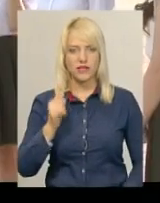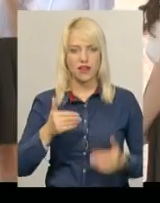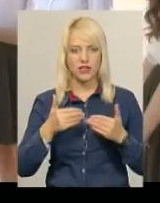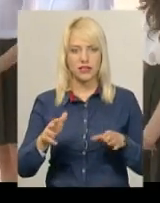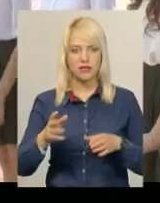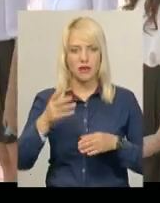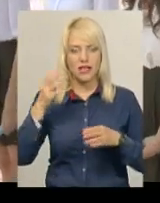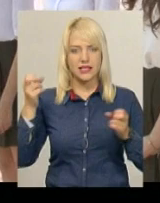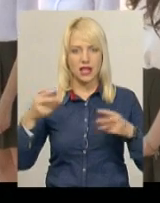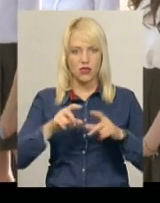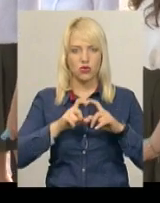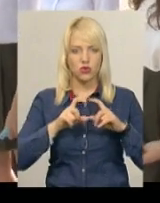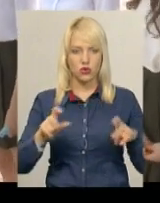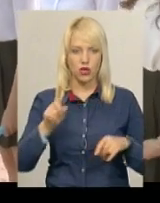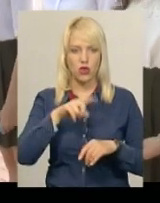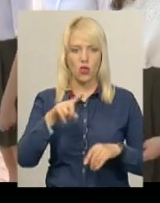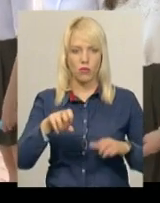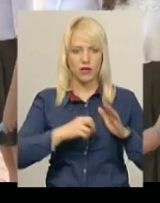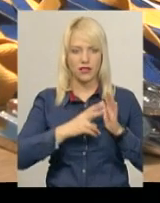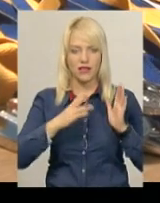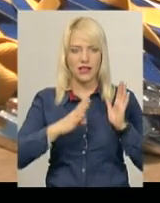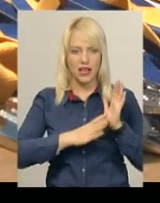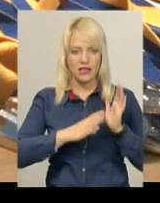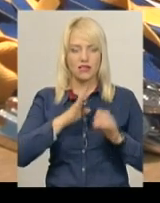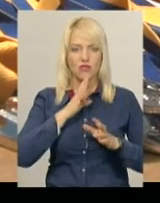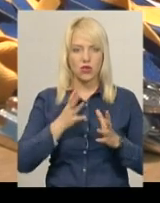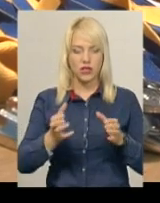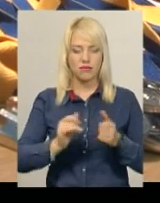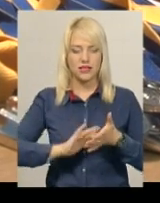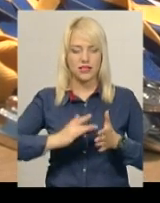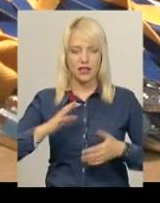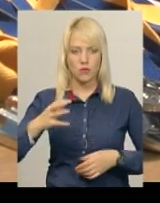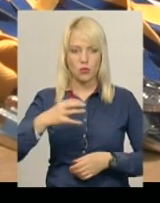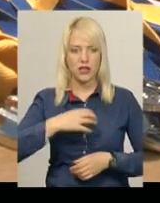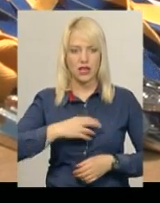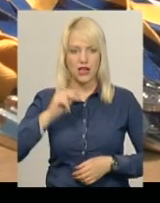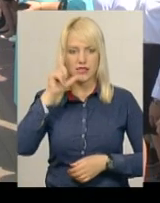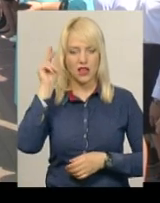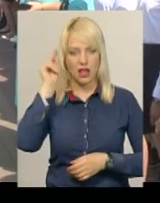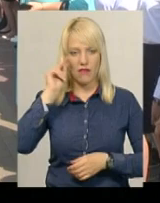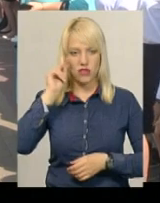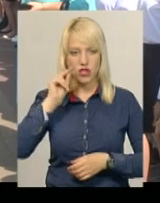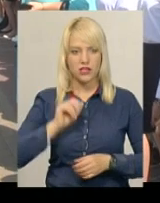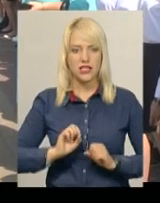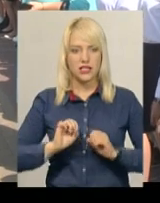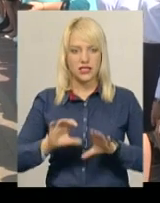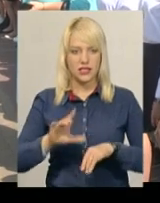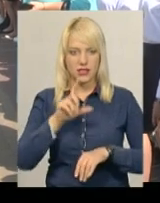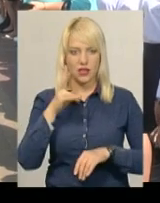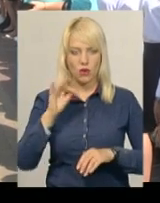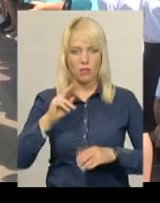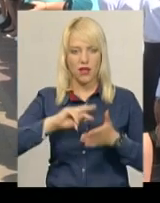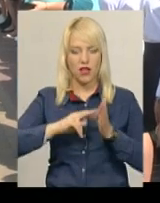спеціалізованої загальноосвітньої школи номер 19. Вона отримала срібну медаль за навчання у школі і склала ЗНО. Дівчина планує вступати у